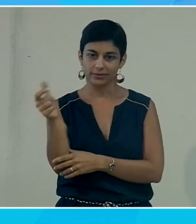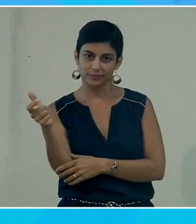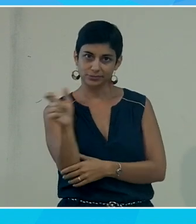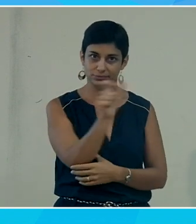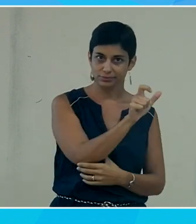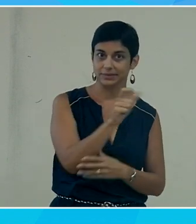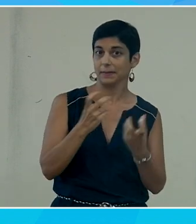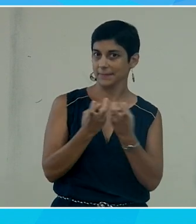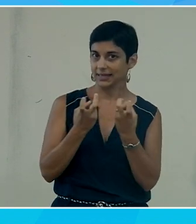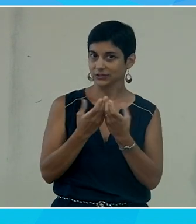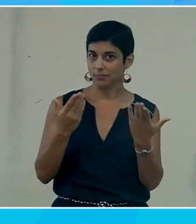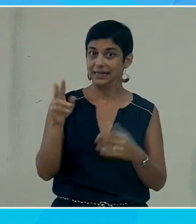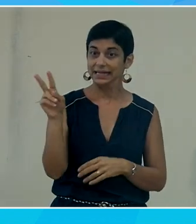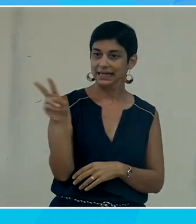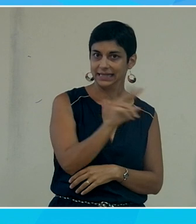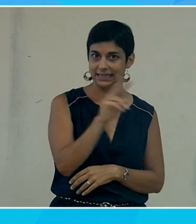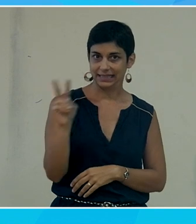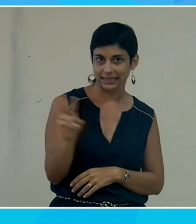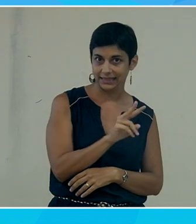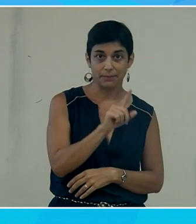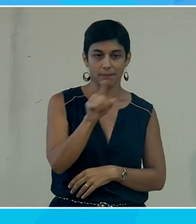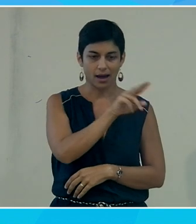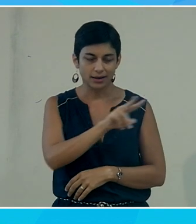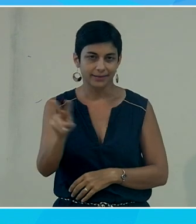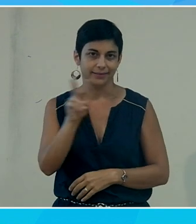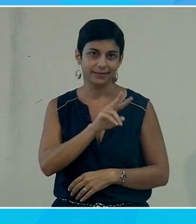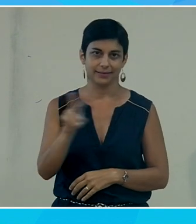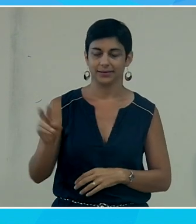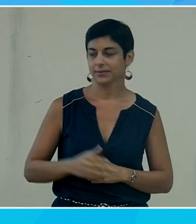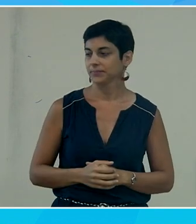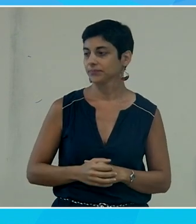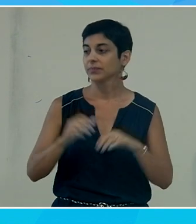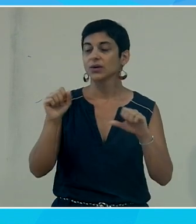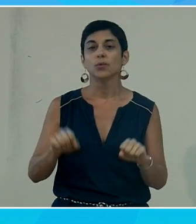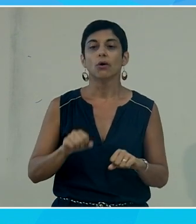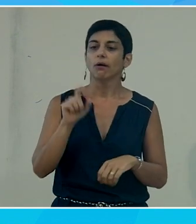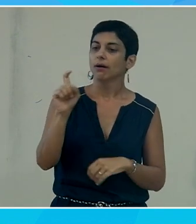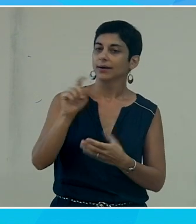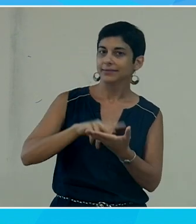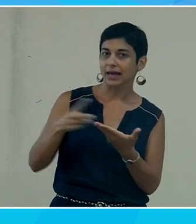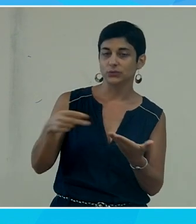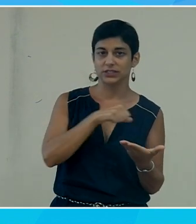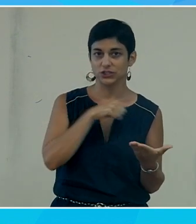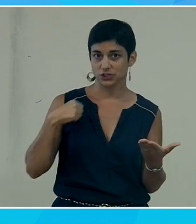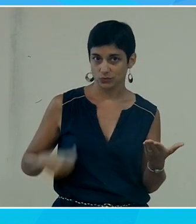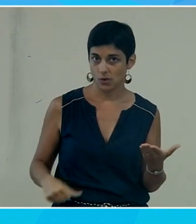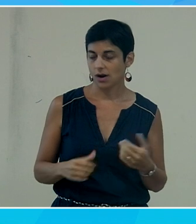par exemple et une lecture de droite à gauche dans le texte je peux traduire ça avec du chinois